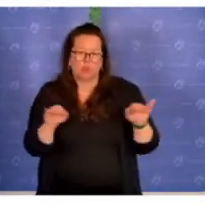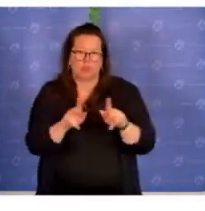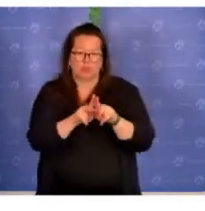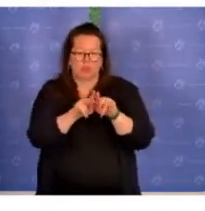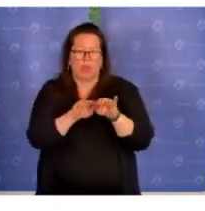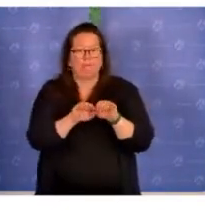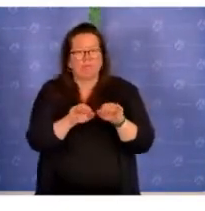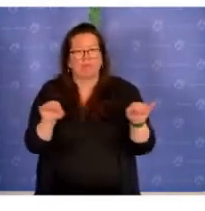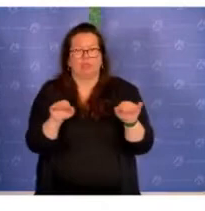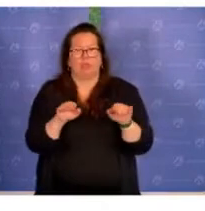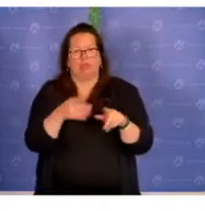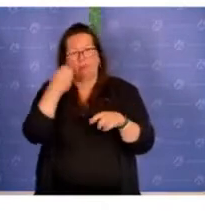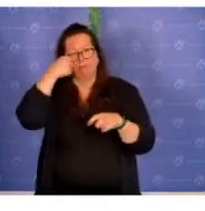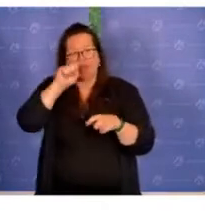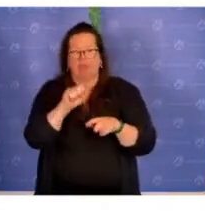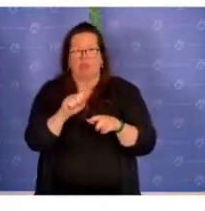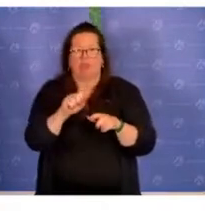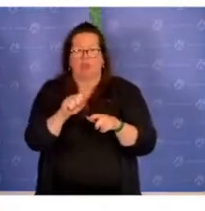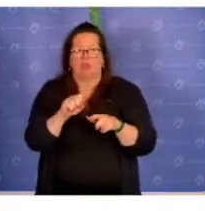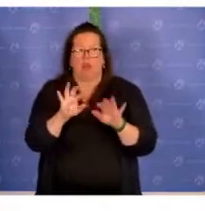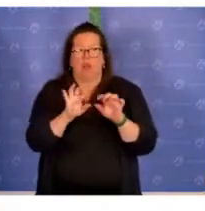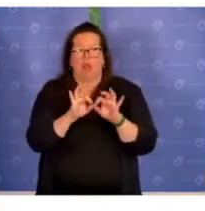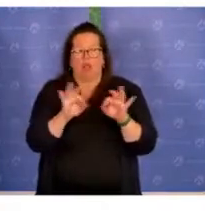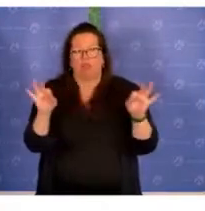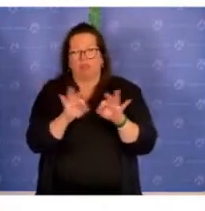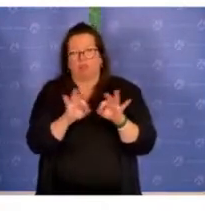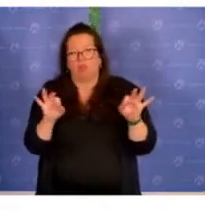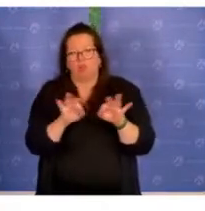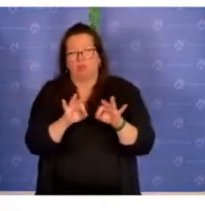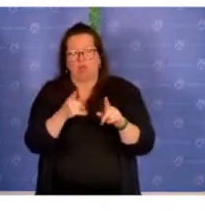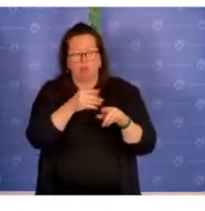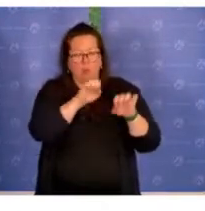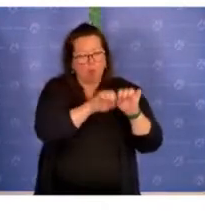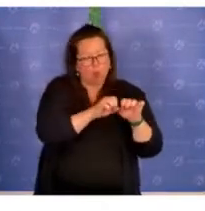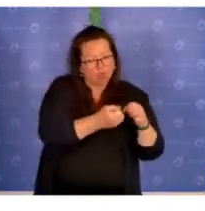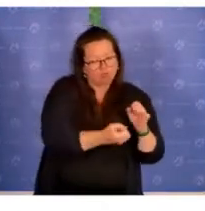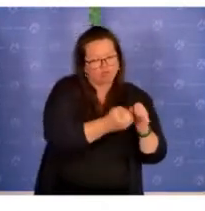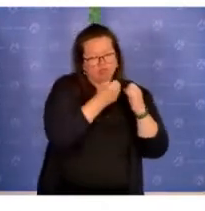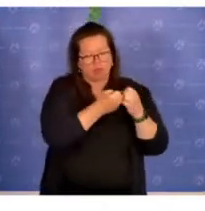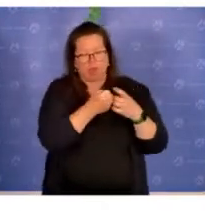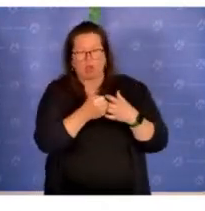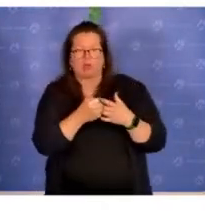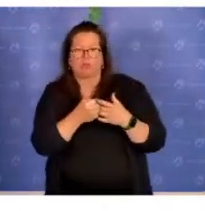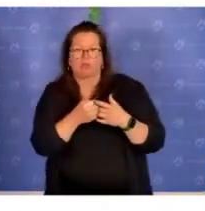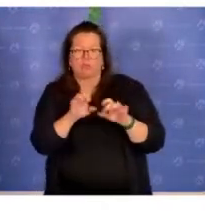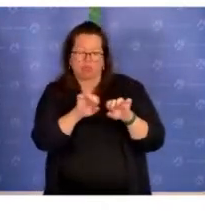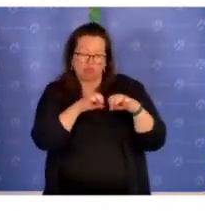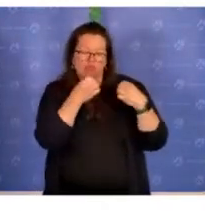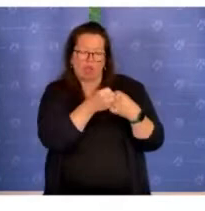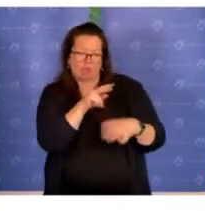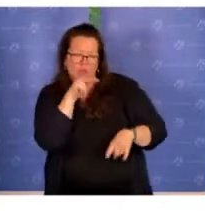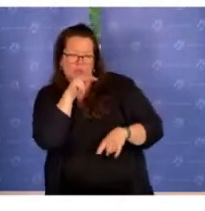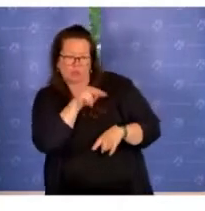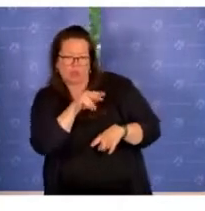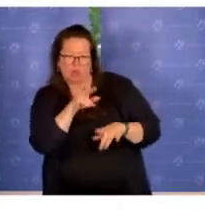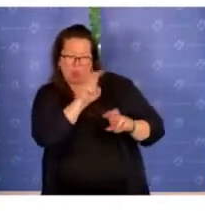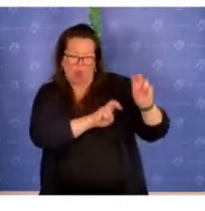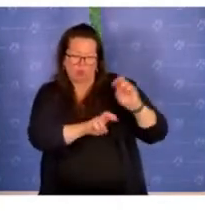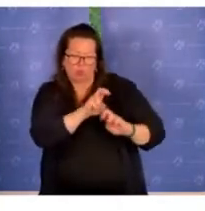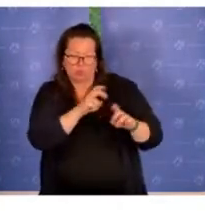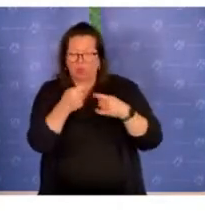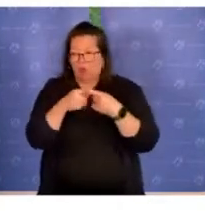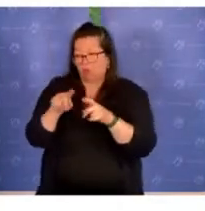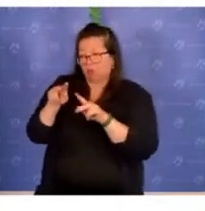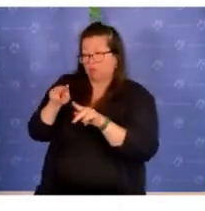Berliner Ansatzes. Also einerseits Möglichkeiten stärken und Kompetenzen staatlicherseits zu sehen und sie zu nutzen, aber